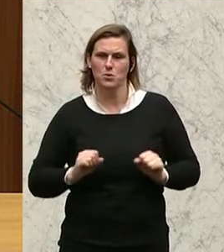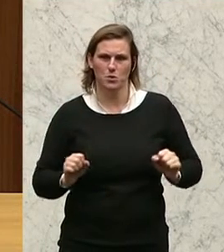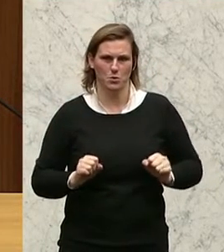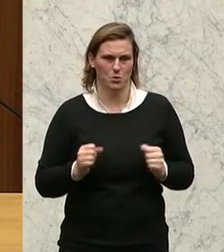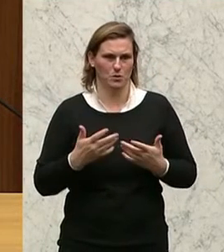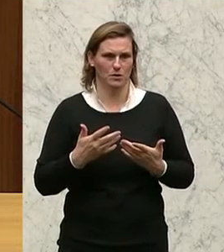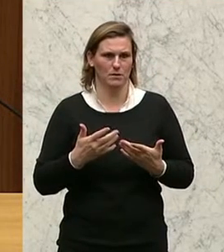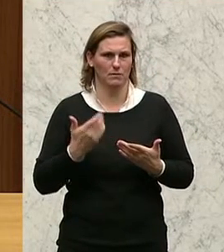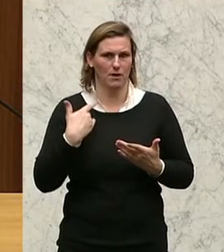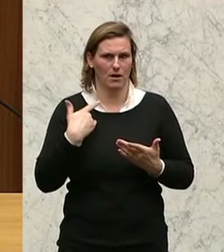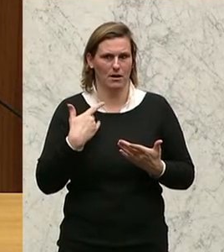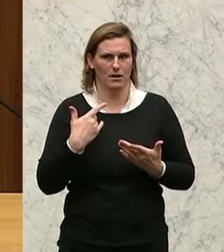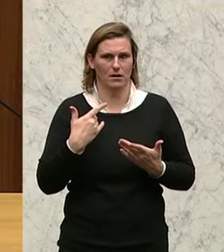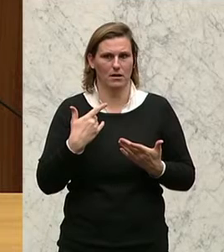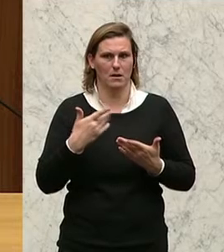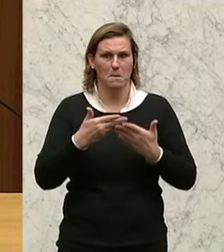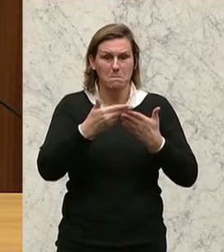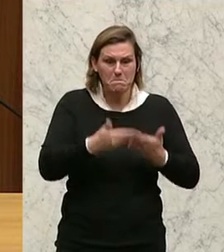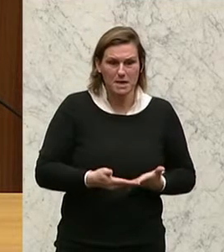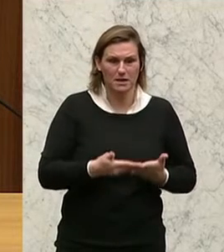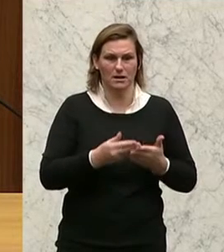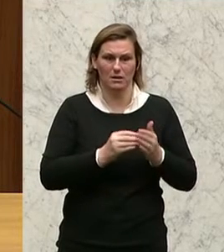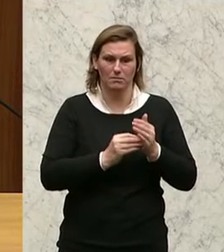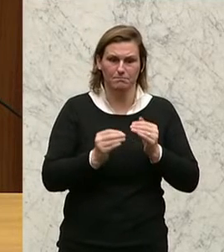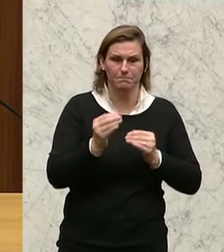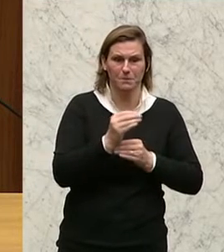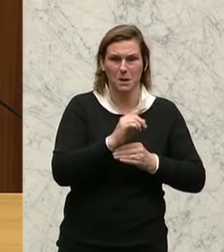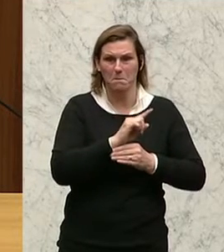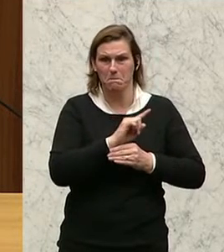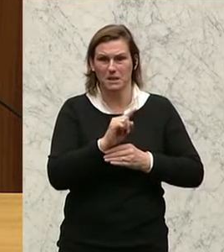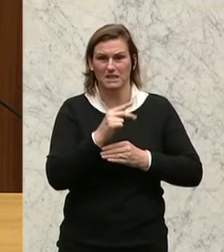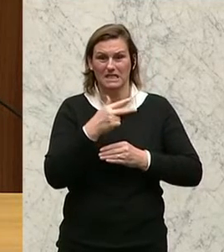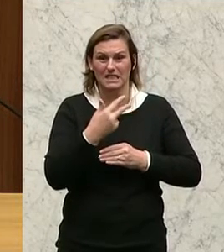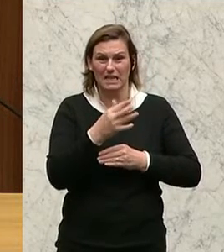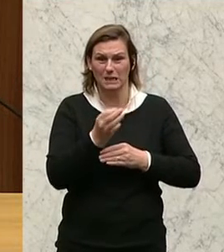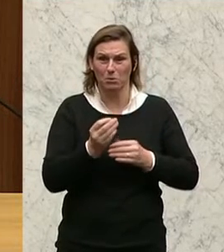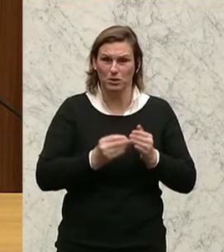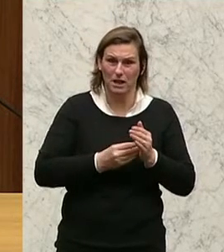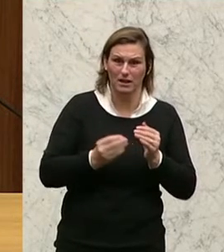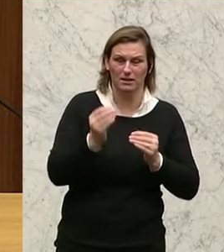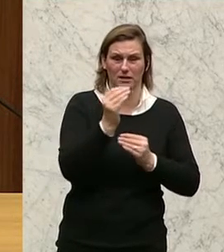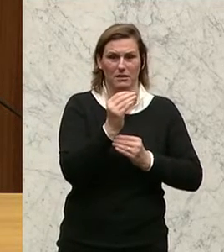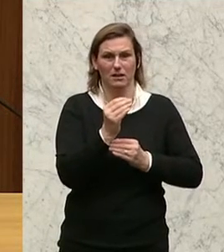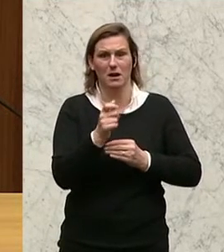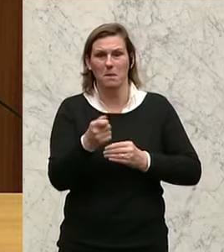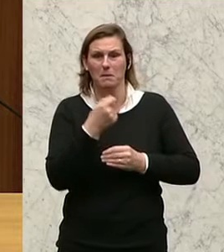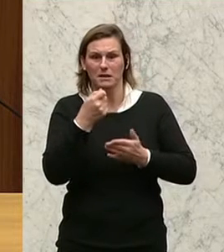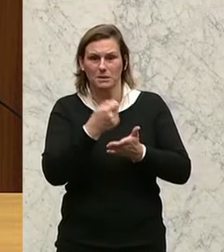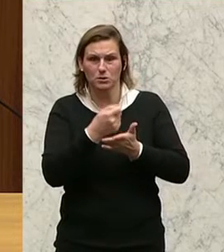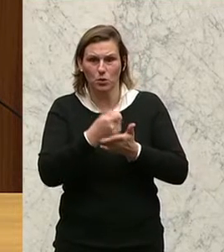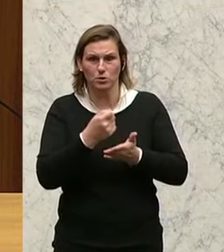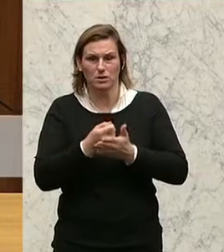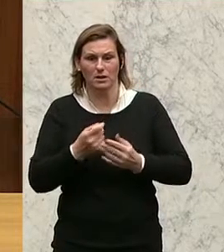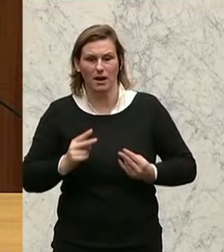angestiegen. Wir haben bei den Mietenpreiserhöhungen von bis zu 30 Prozent, wir haben bei den Betriebskosten, bei den